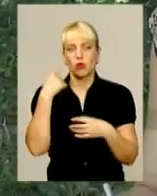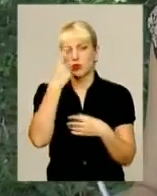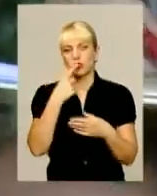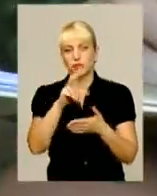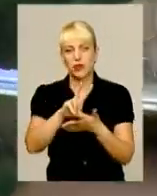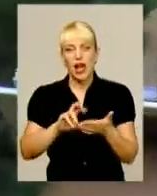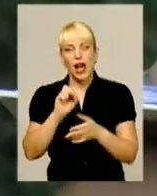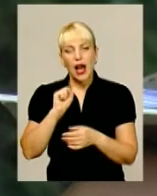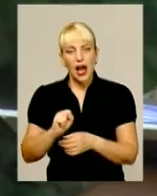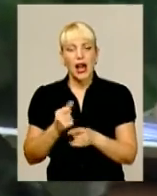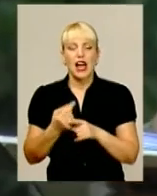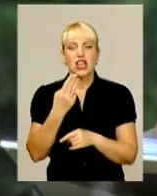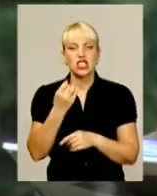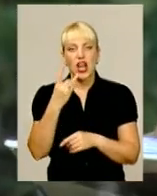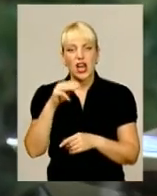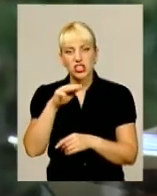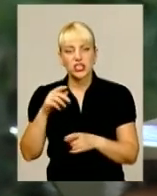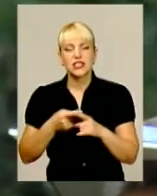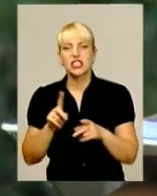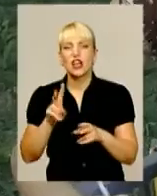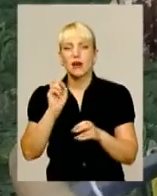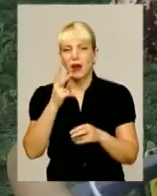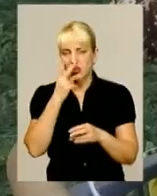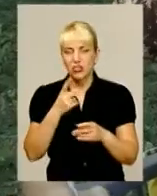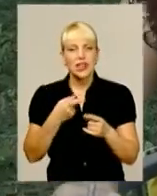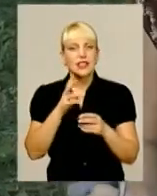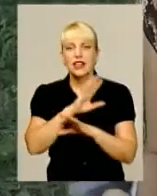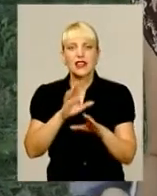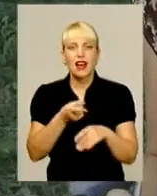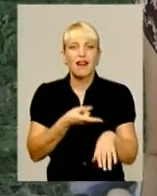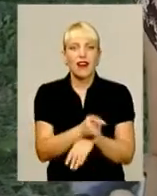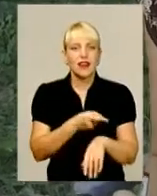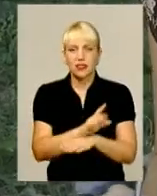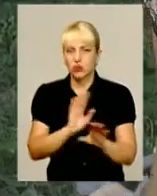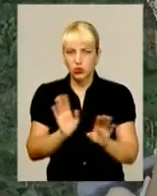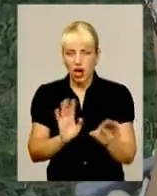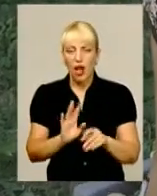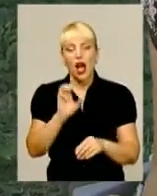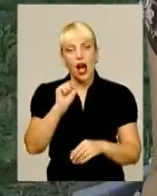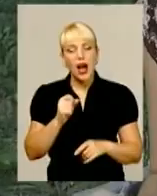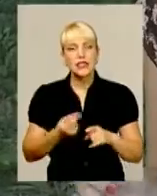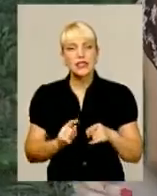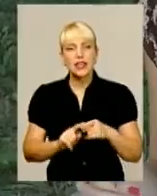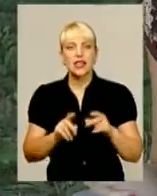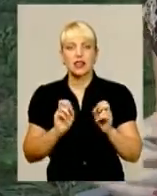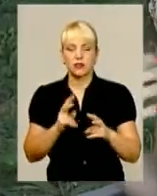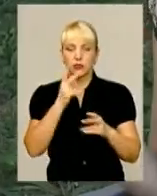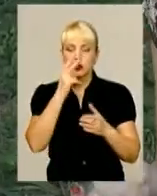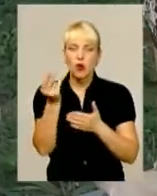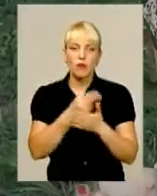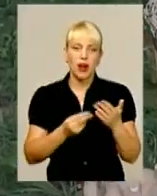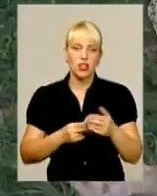а шарж – це те, як бачить художник. Шарж – це не карикатура, він зображує